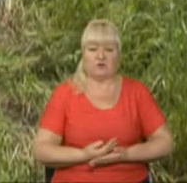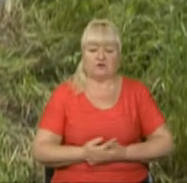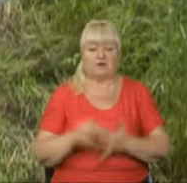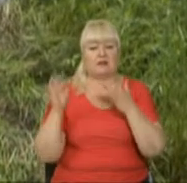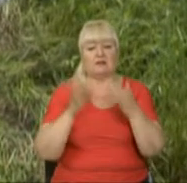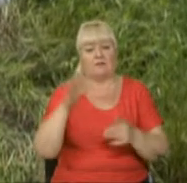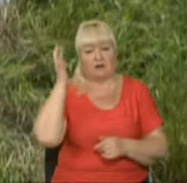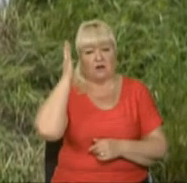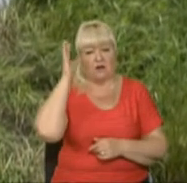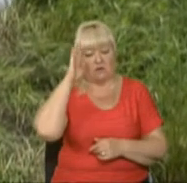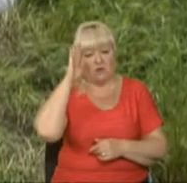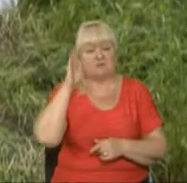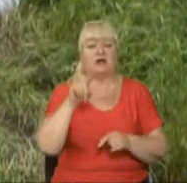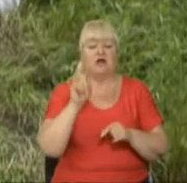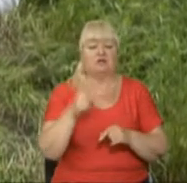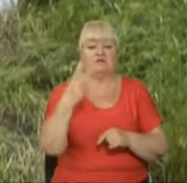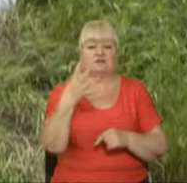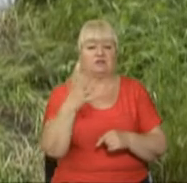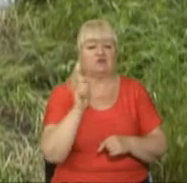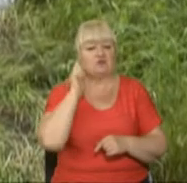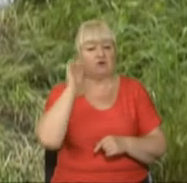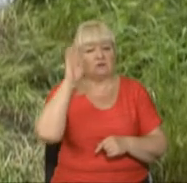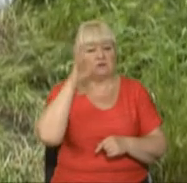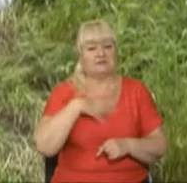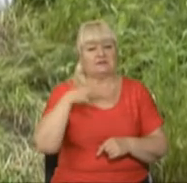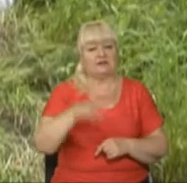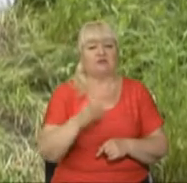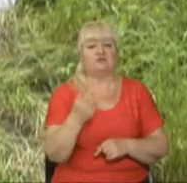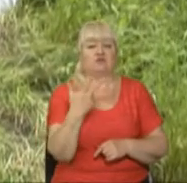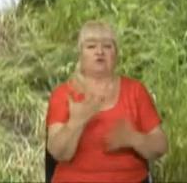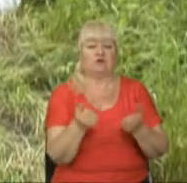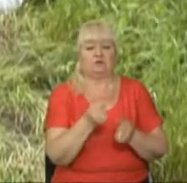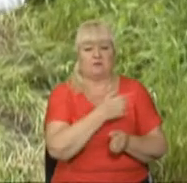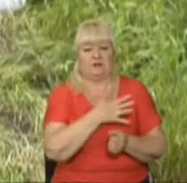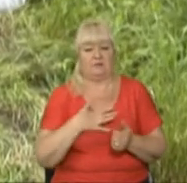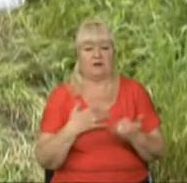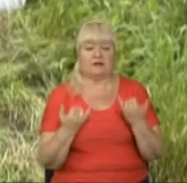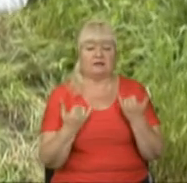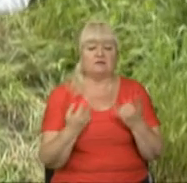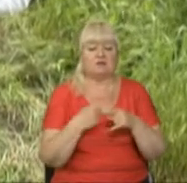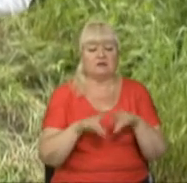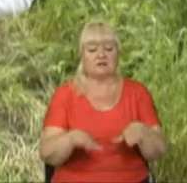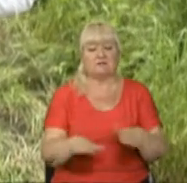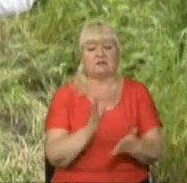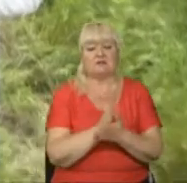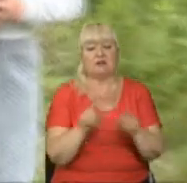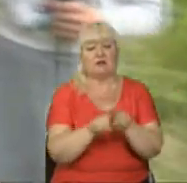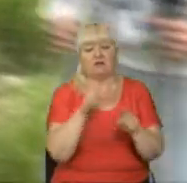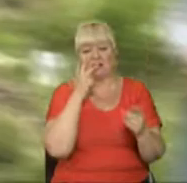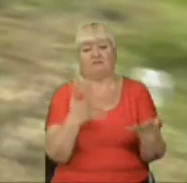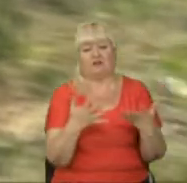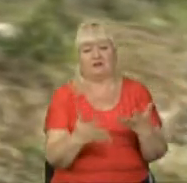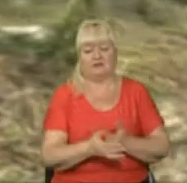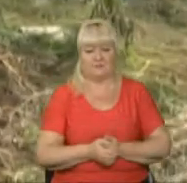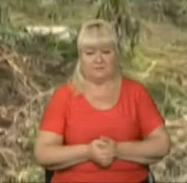напали хлопці. Тоді 24-річний чоловік загинув, ще троє отримали поранення. Сьогодні це місце має ось такий вигляд.